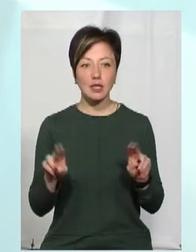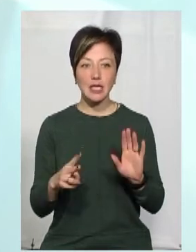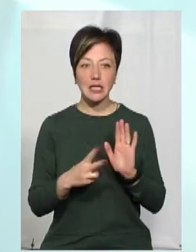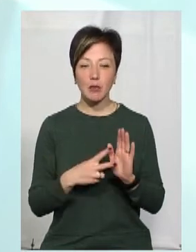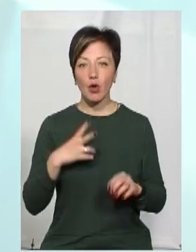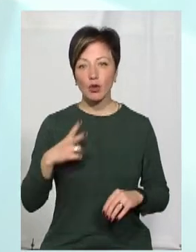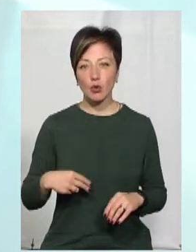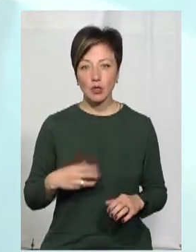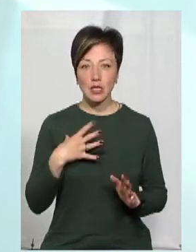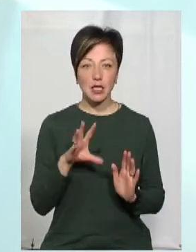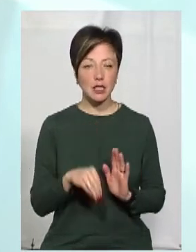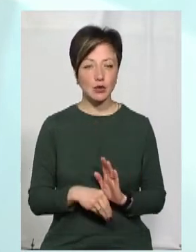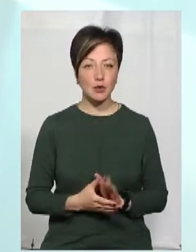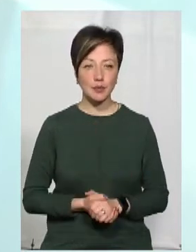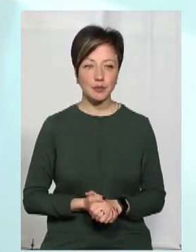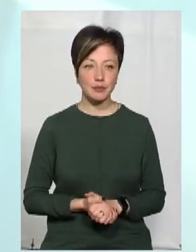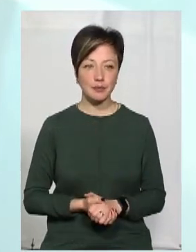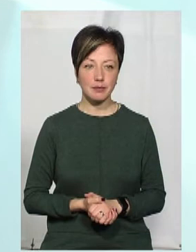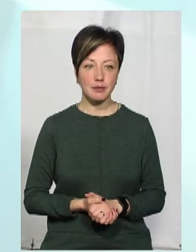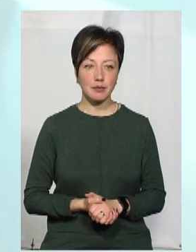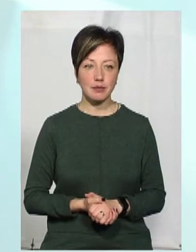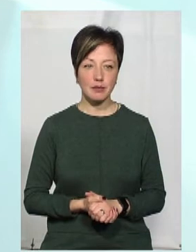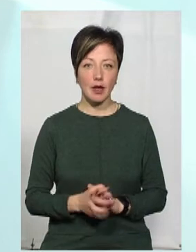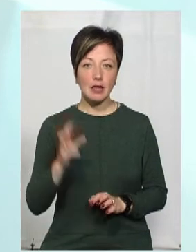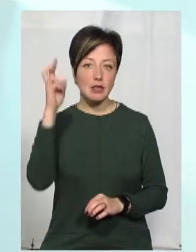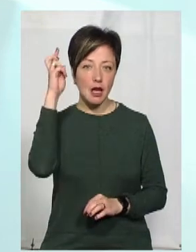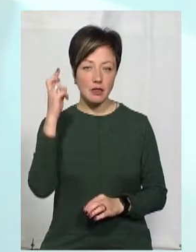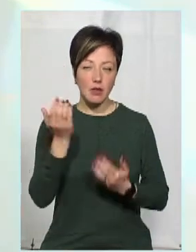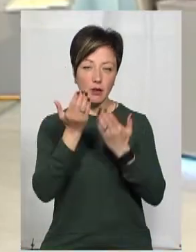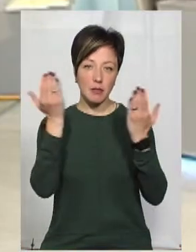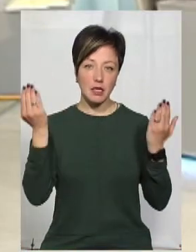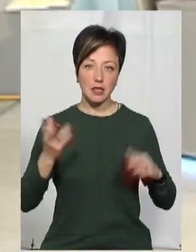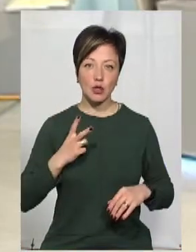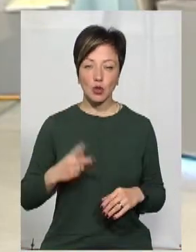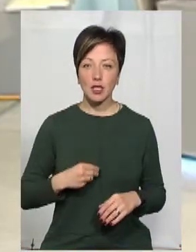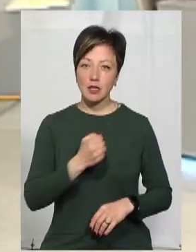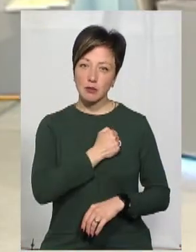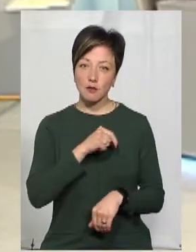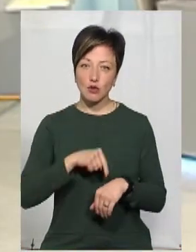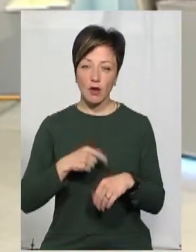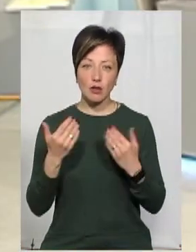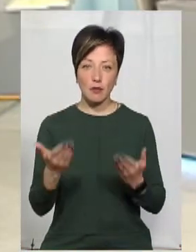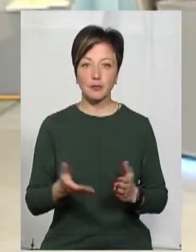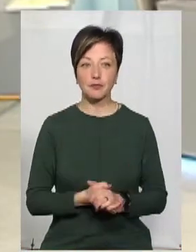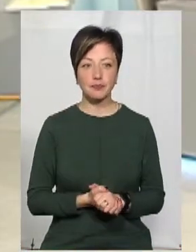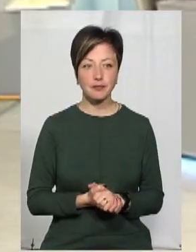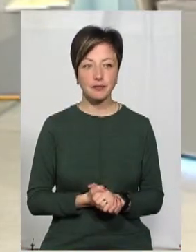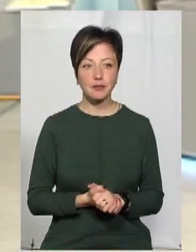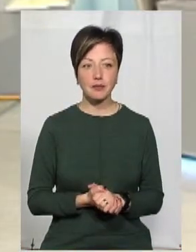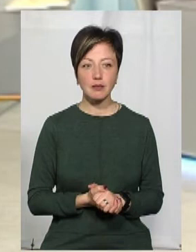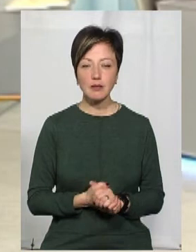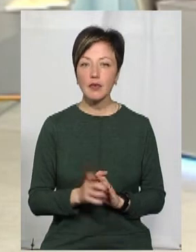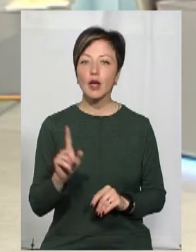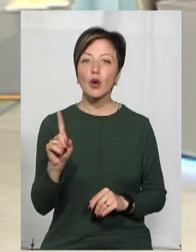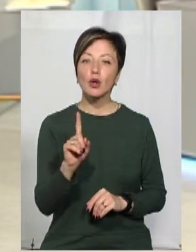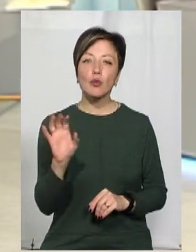була донечка, погибла. А це ж тієї небесні, Танюшка. Співчуваємо вам, звичайно. Але, а